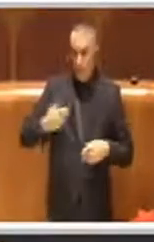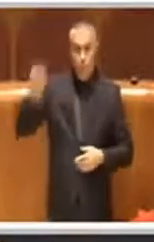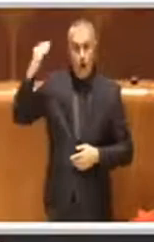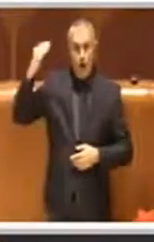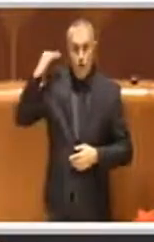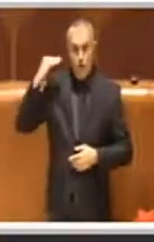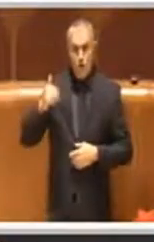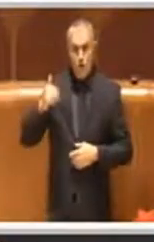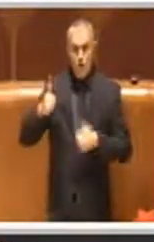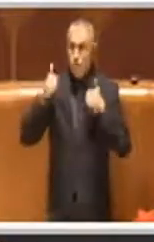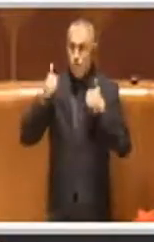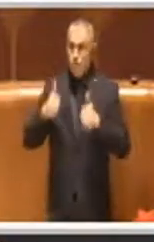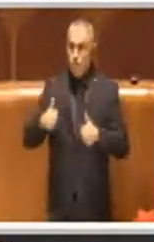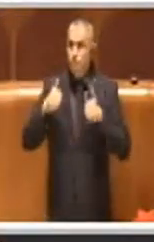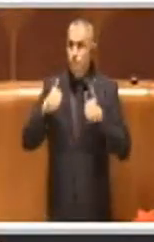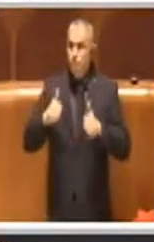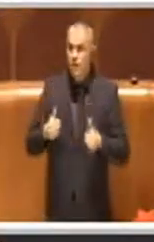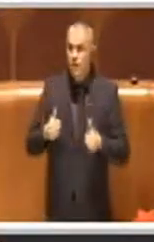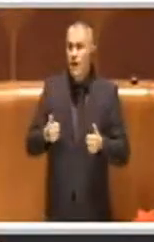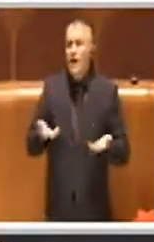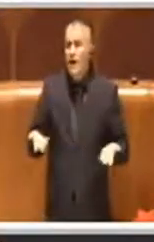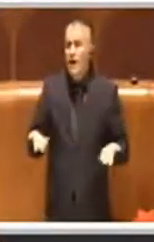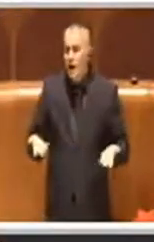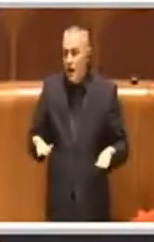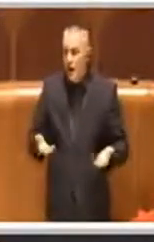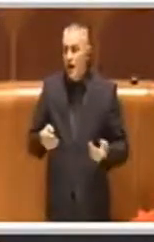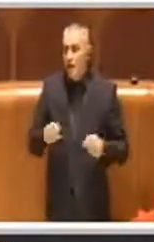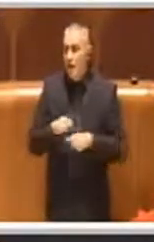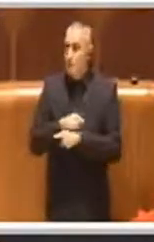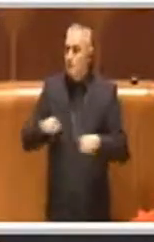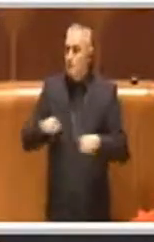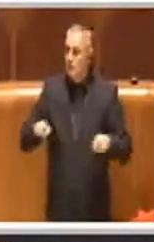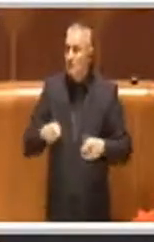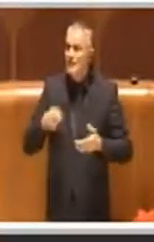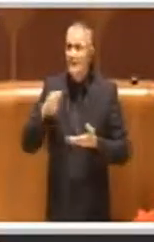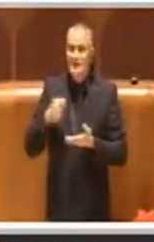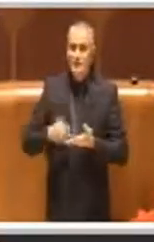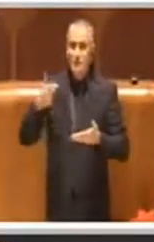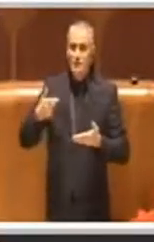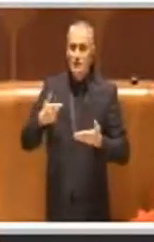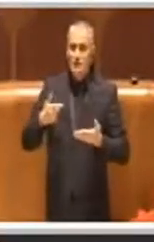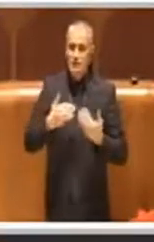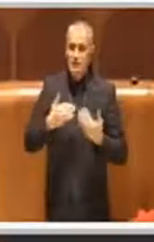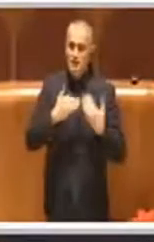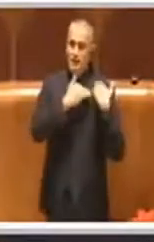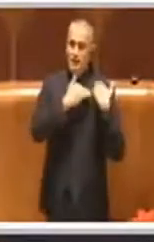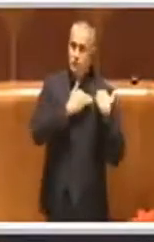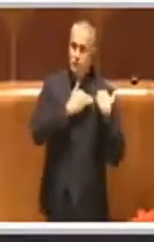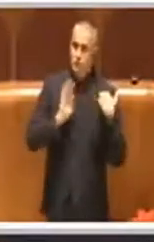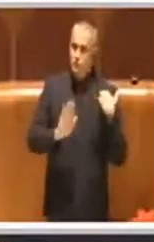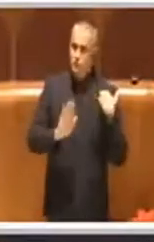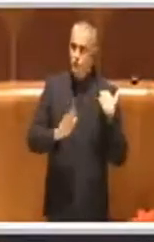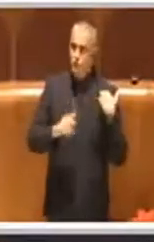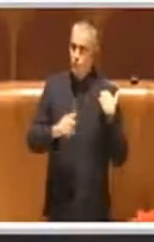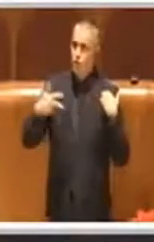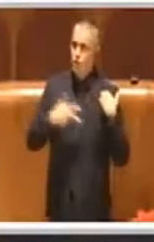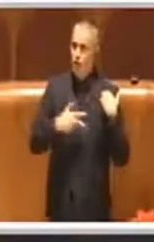svolgono un importantissimo ruolo sociale per tutti quei ragazzi che altrimenti non